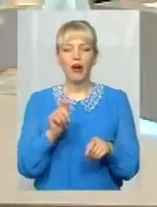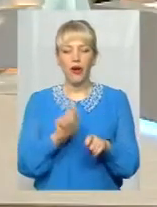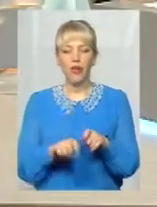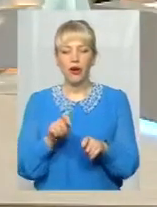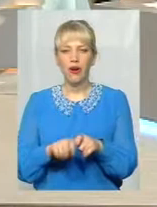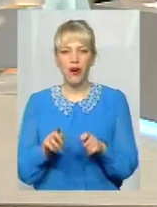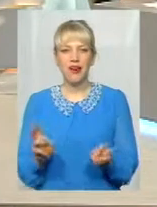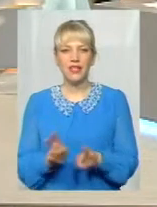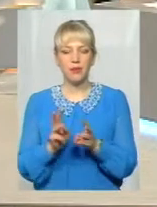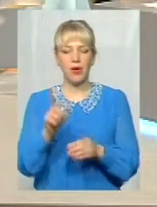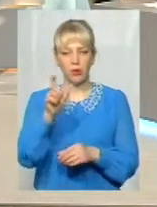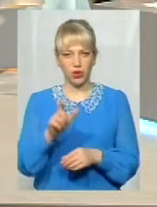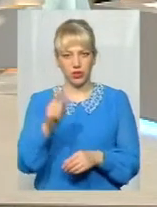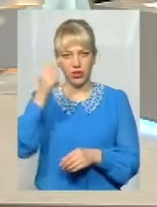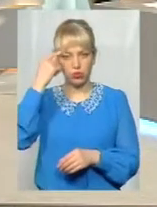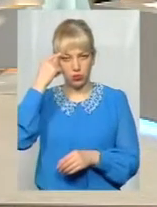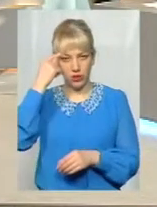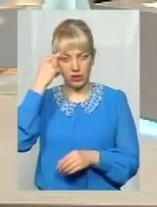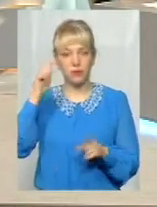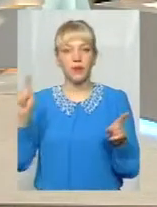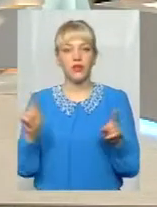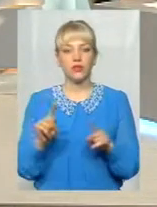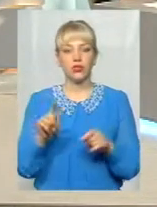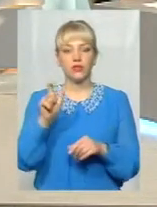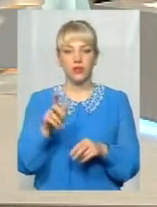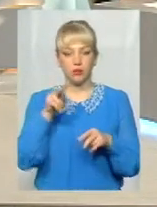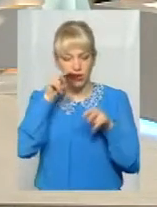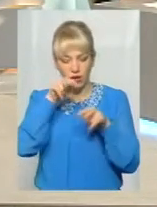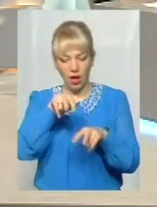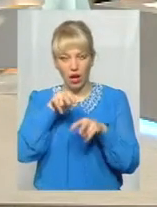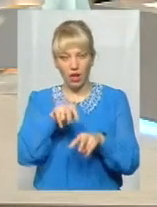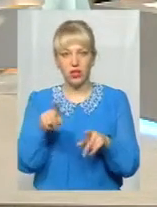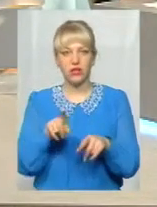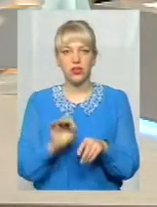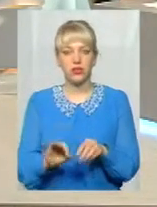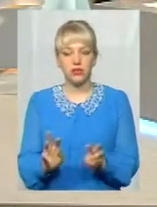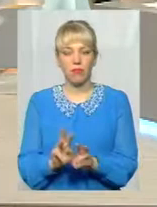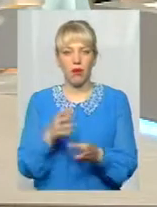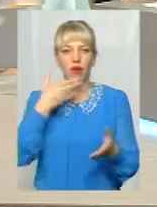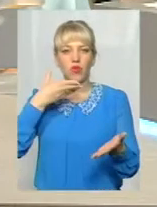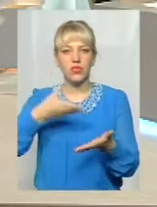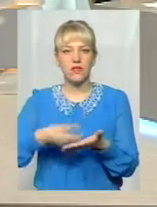людина думає, що вона буде наглядати над тим, що вона спалює своє сміття.